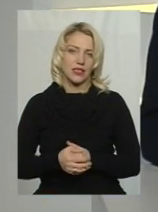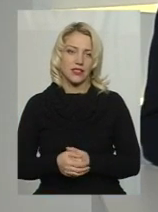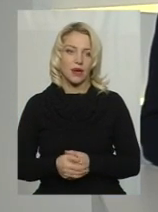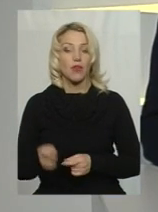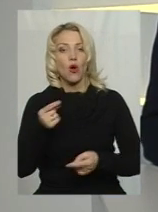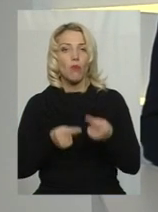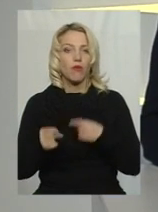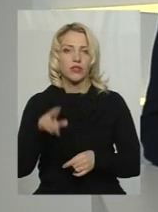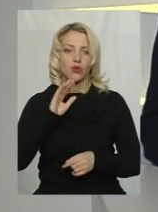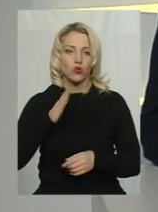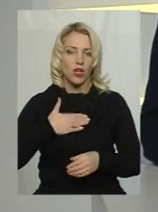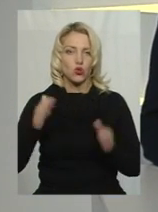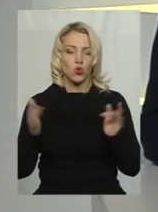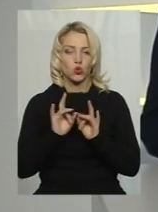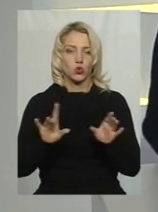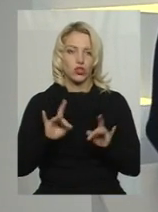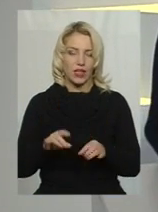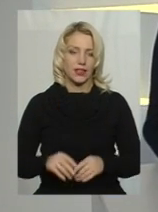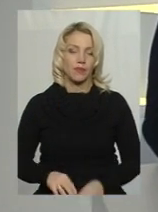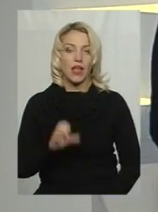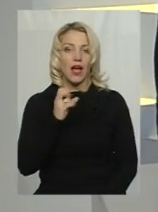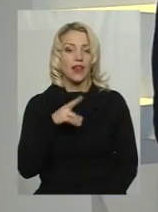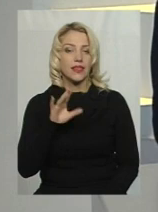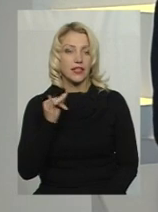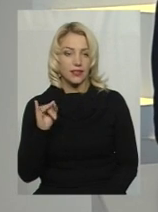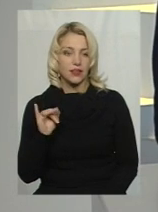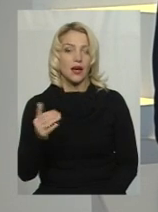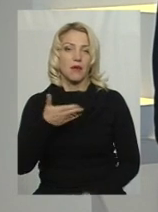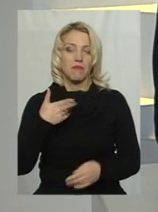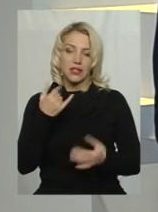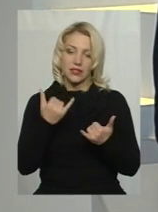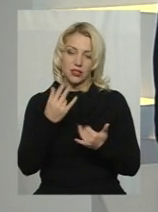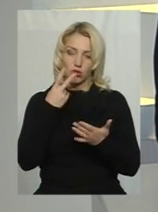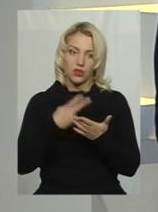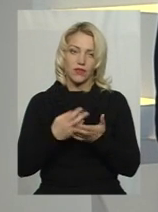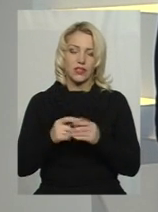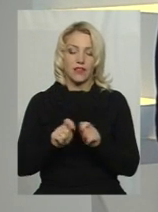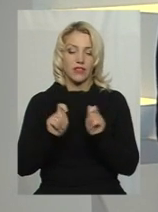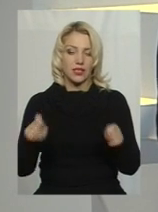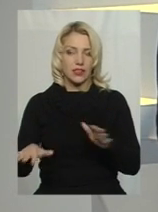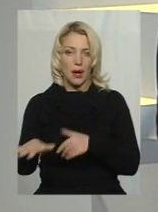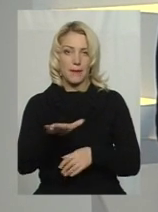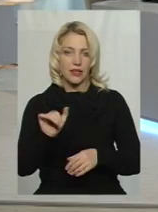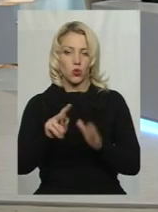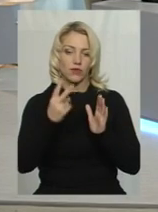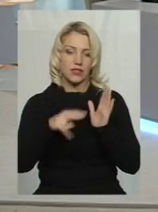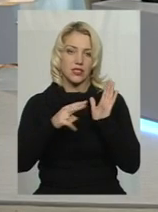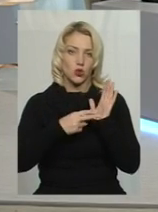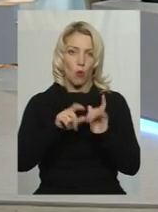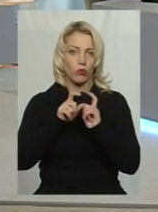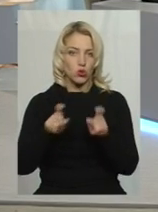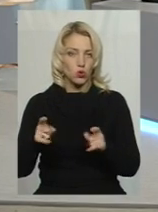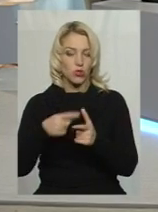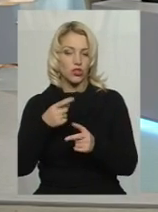повертаємося до нашого сюжету. Пане Андрію, ми дивилися тільки що про відкриття майданчика у 27-й школі. Скажіть, чи